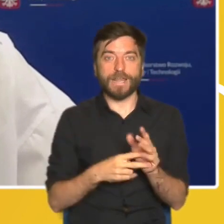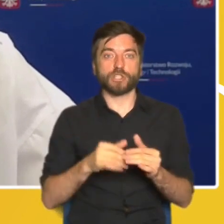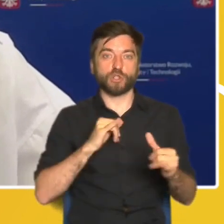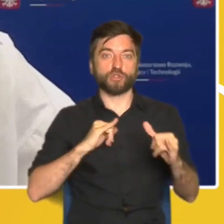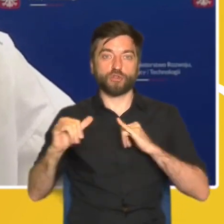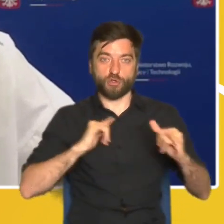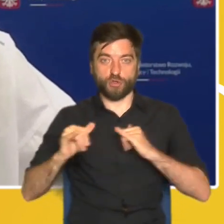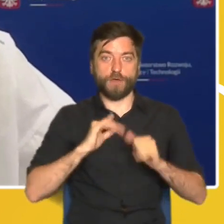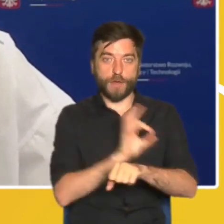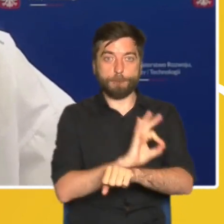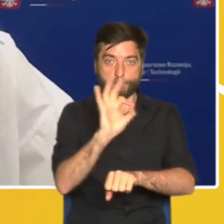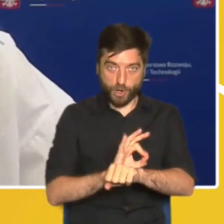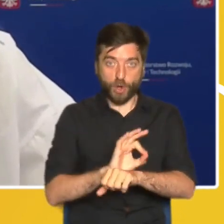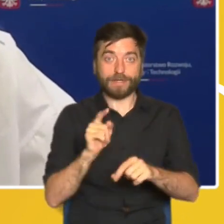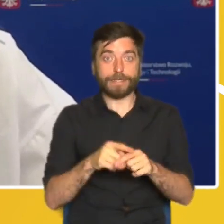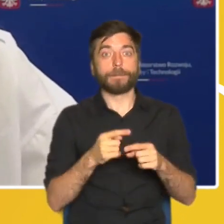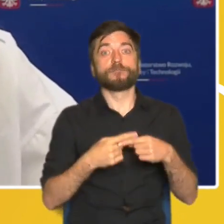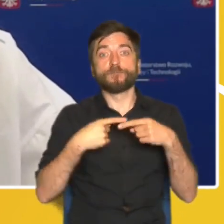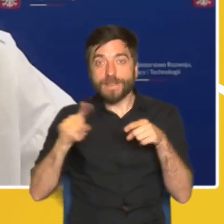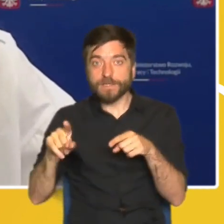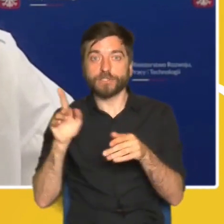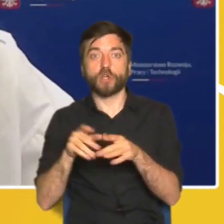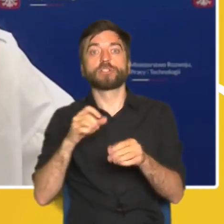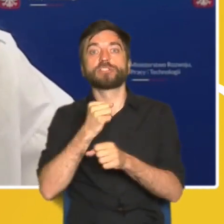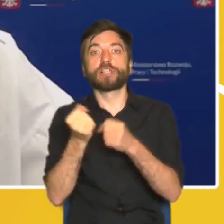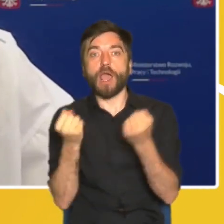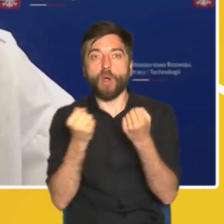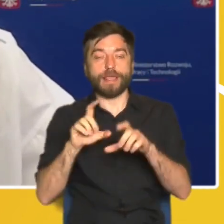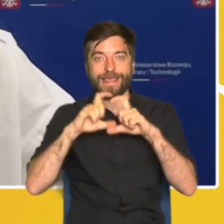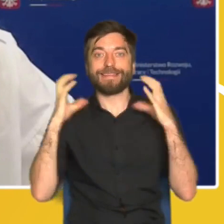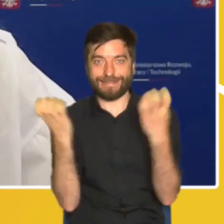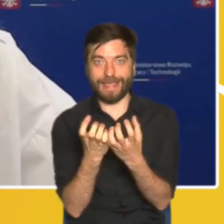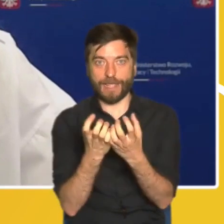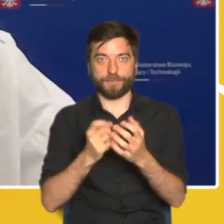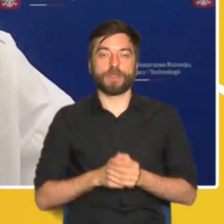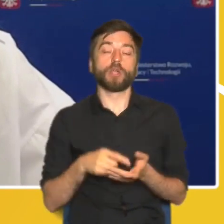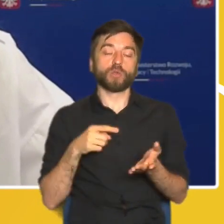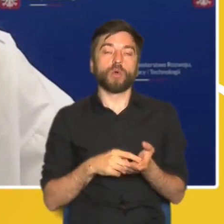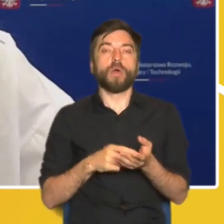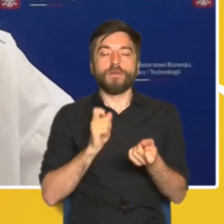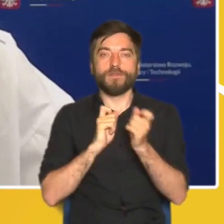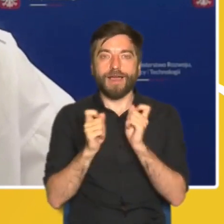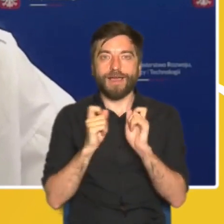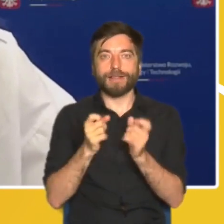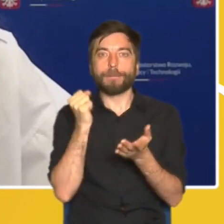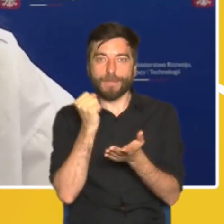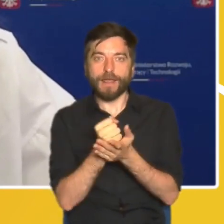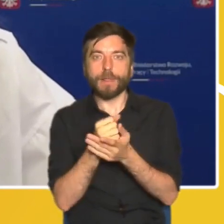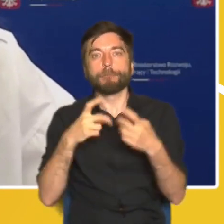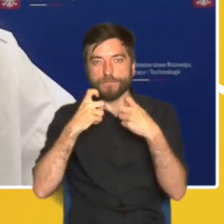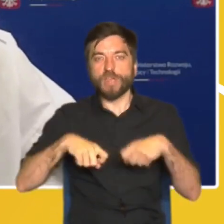przekazanie do prac parlamentarnych. Przewidujemy bardzo długie wakacje o legis tych przepisów, pozwalające wszystkim